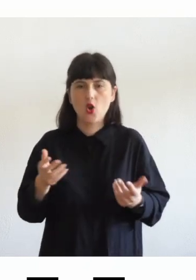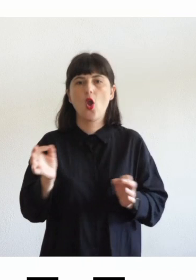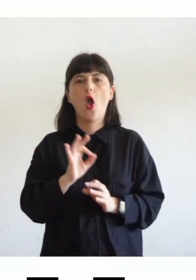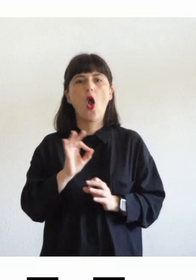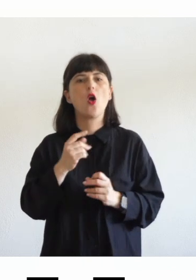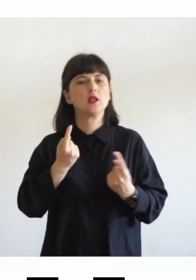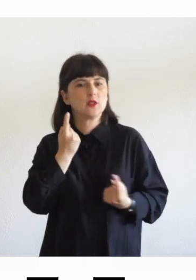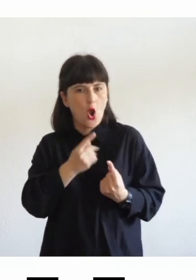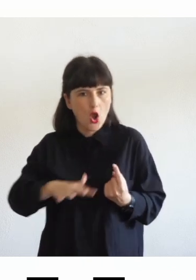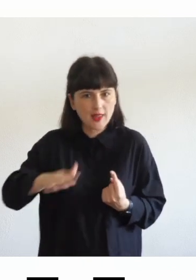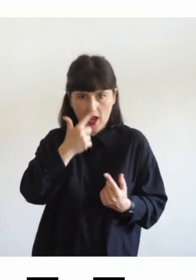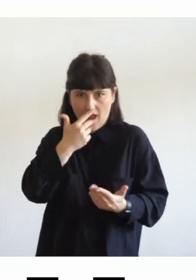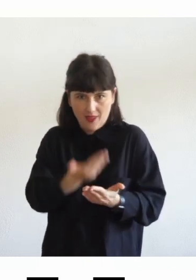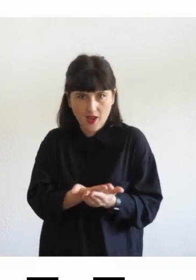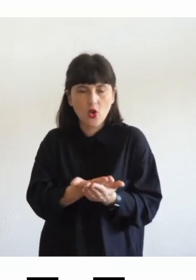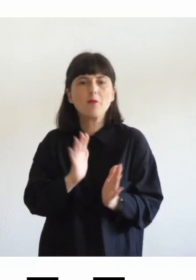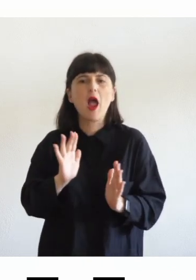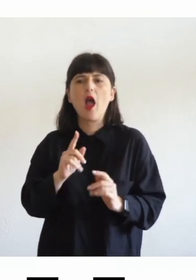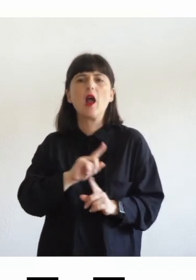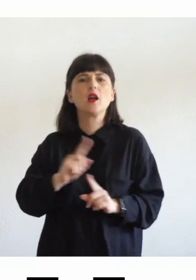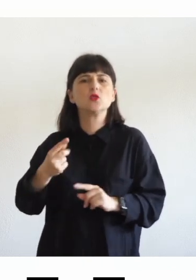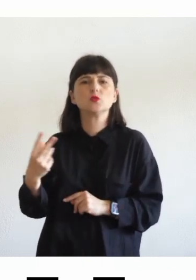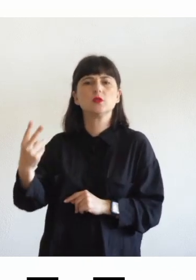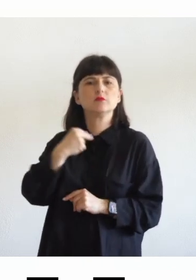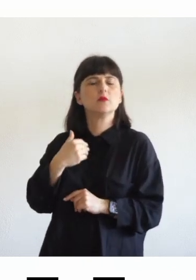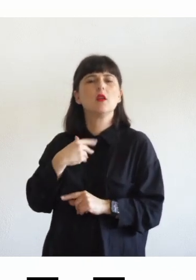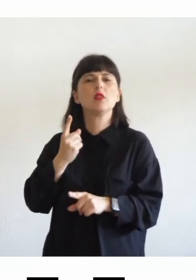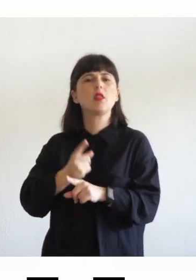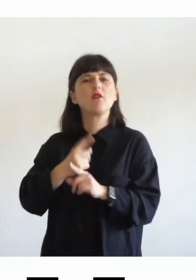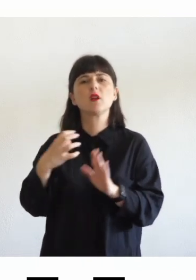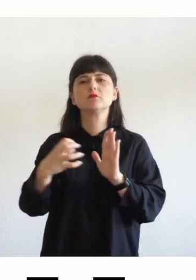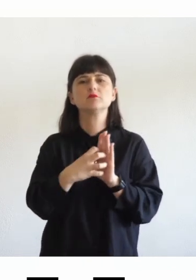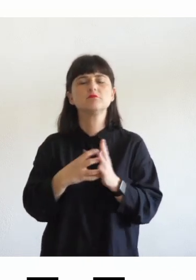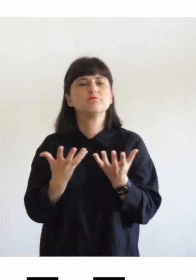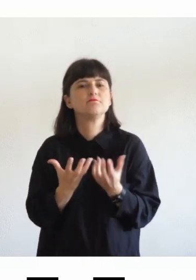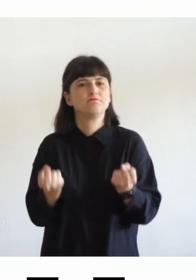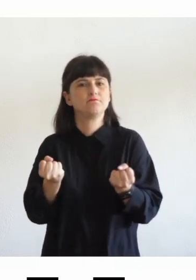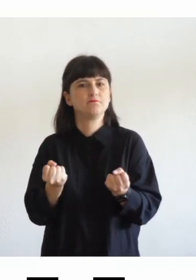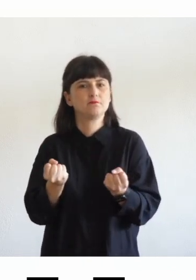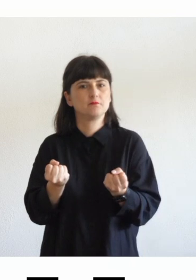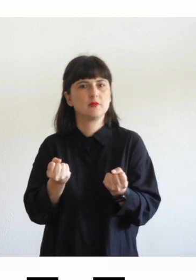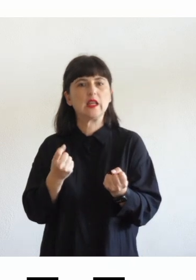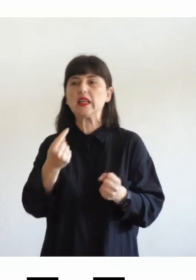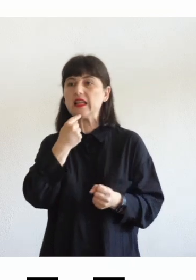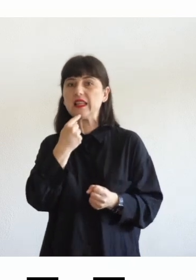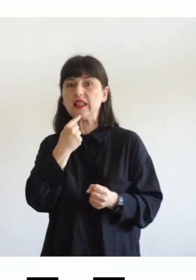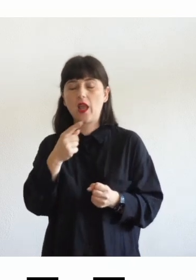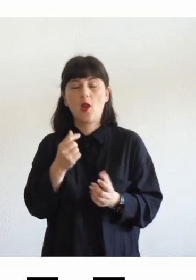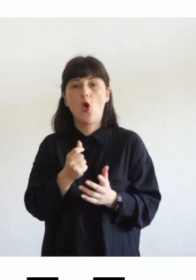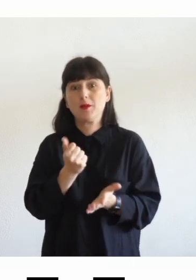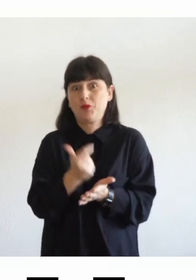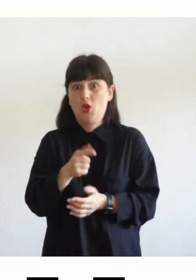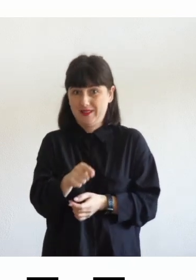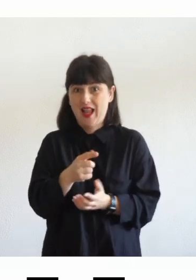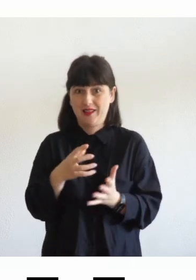contestualizzata ma nessuno ci ha detto che l'immagine deve essere essenziale perché chi approccia il testo guarda prima quella e